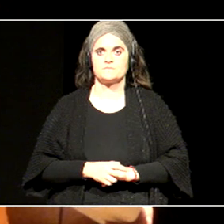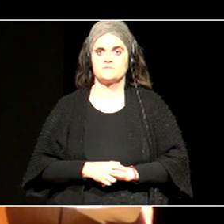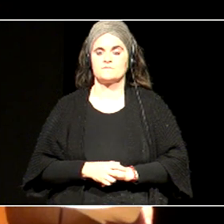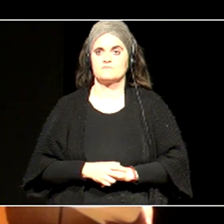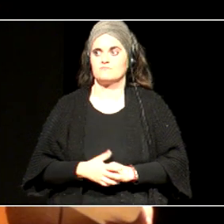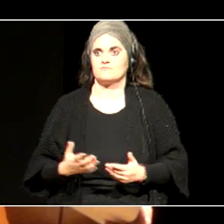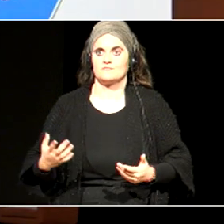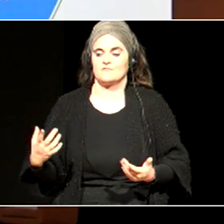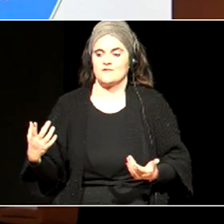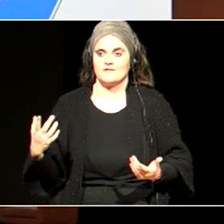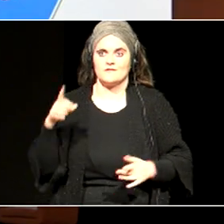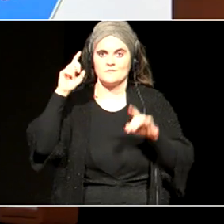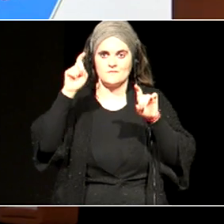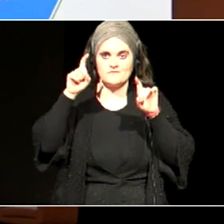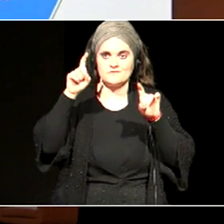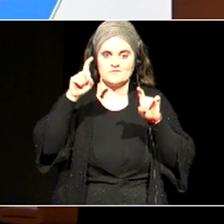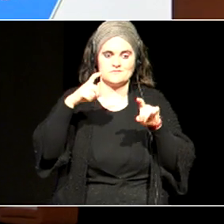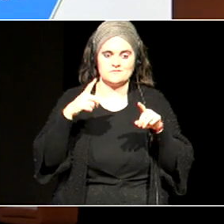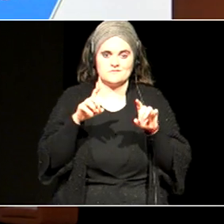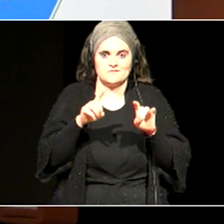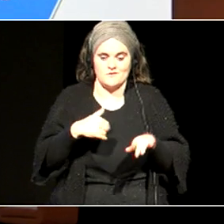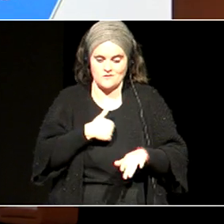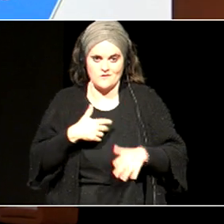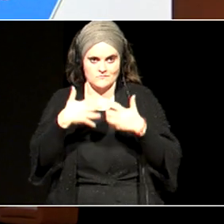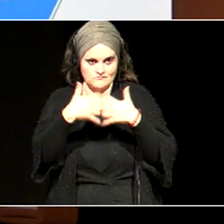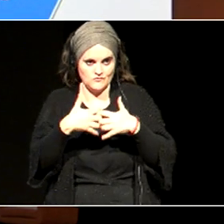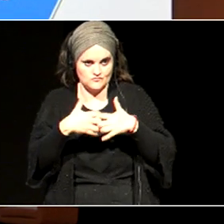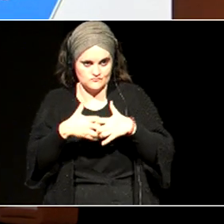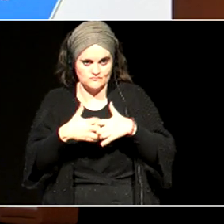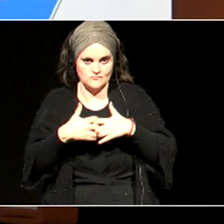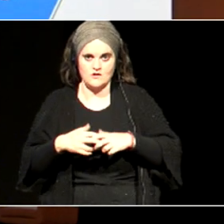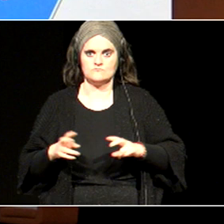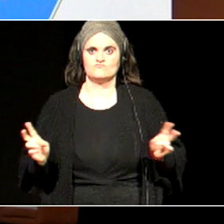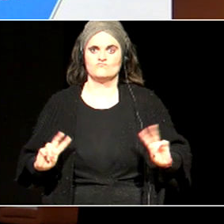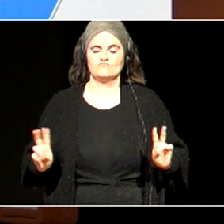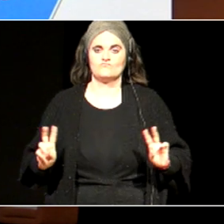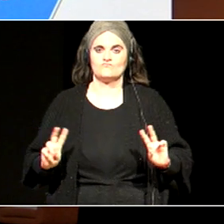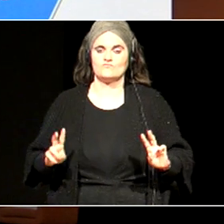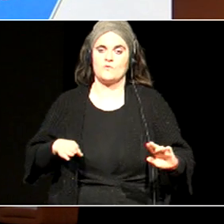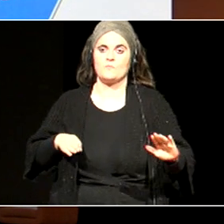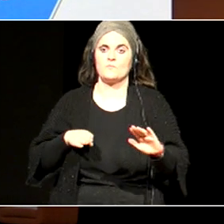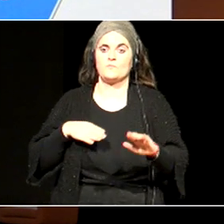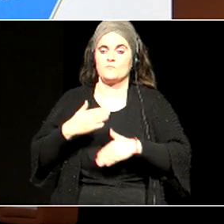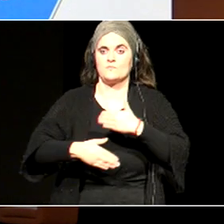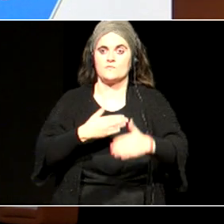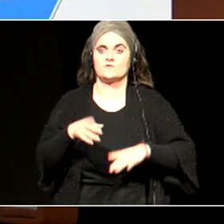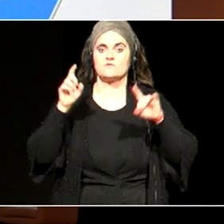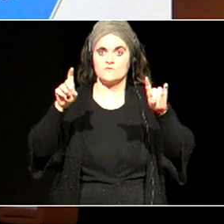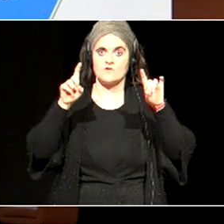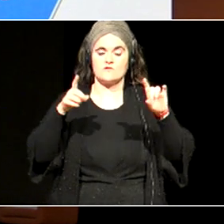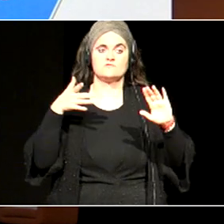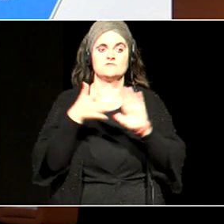motorra badira, eragile aktiboak, baldin badira, eskuntza prozesuan, prestakuntza,